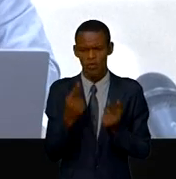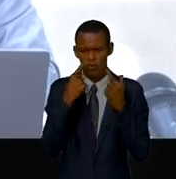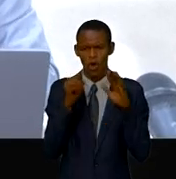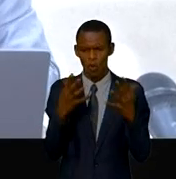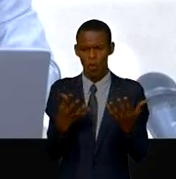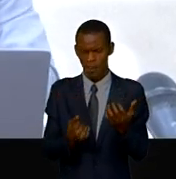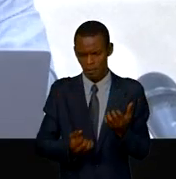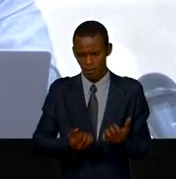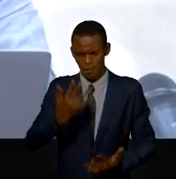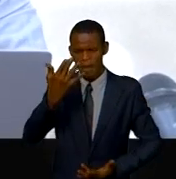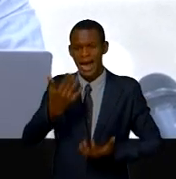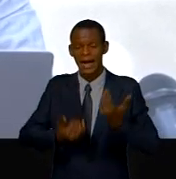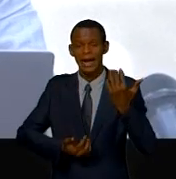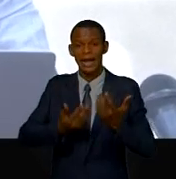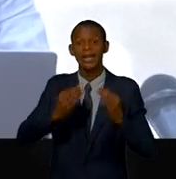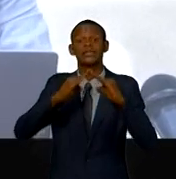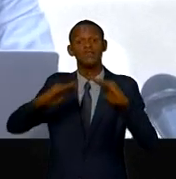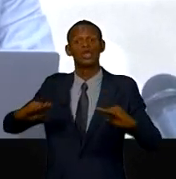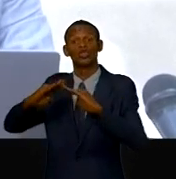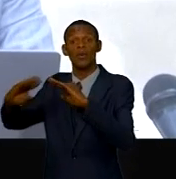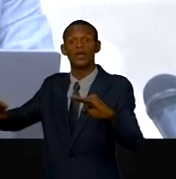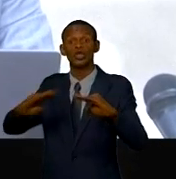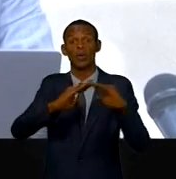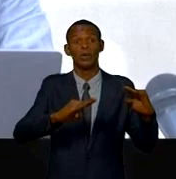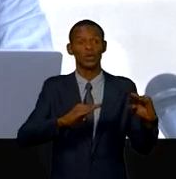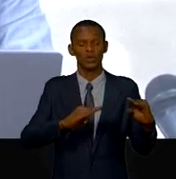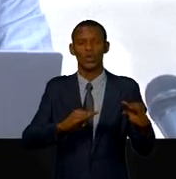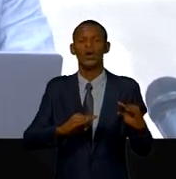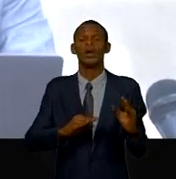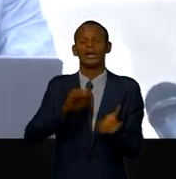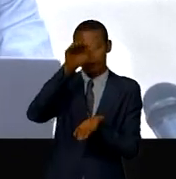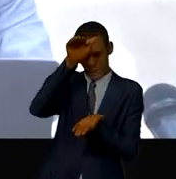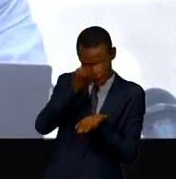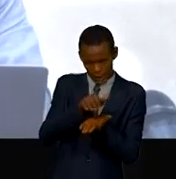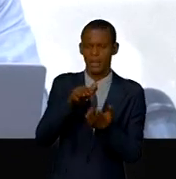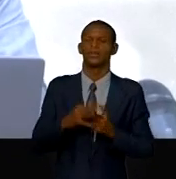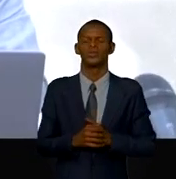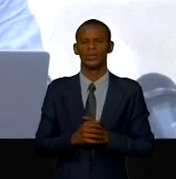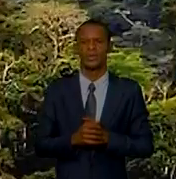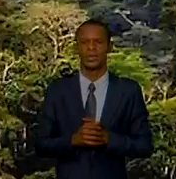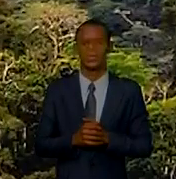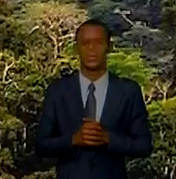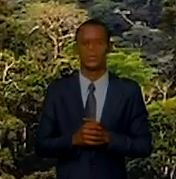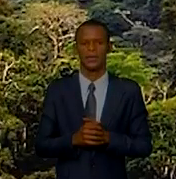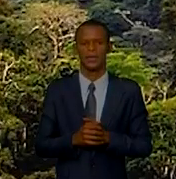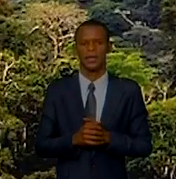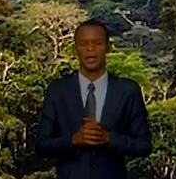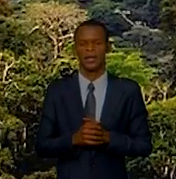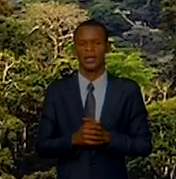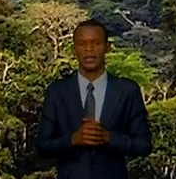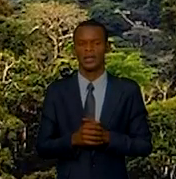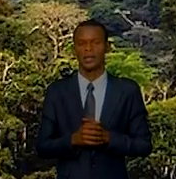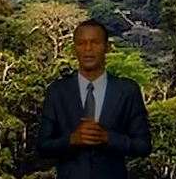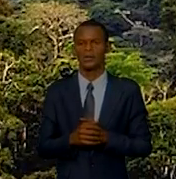en vue de réduire la pression de l'homme sur les forêts autour de Kinshasa et je voudrais dire que